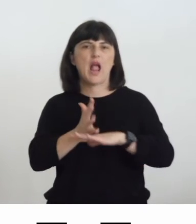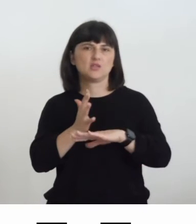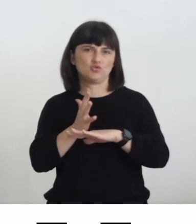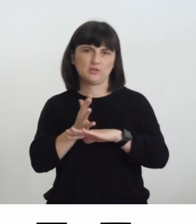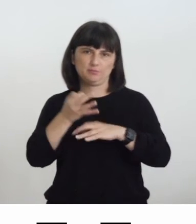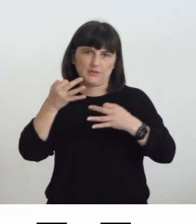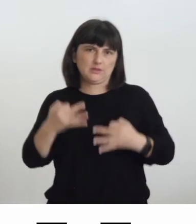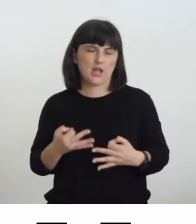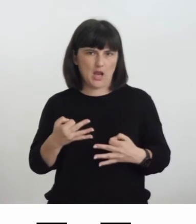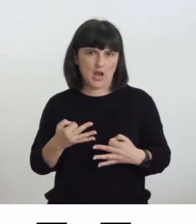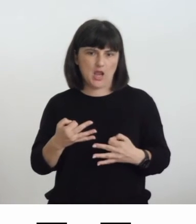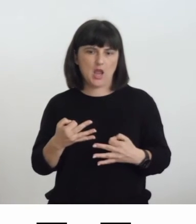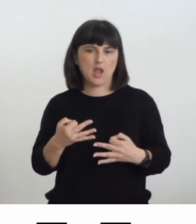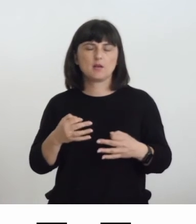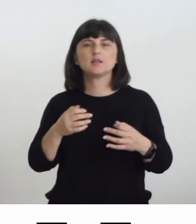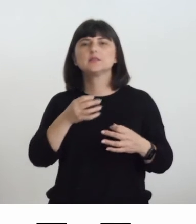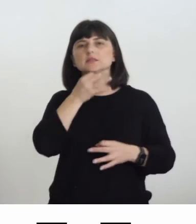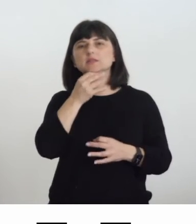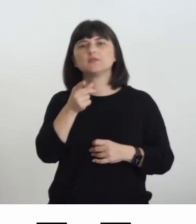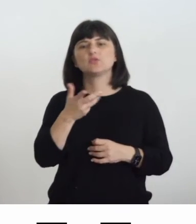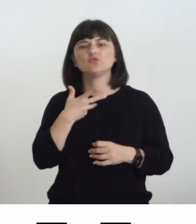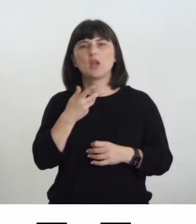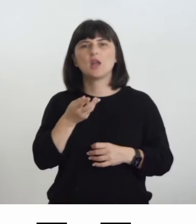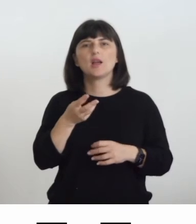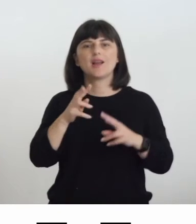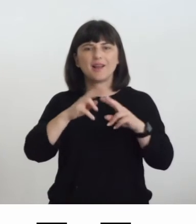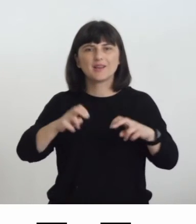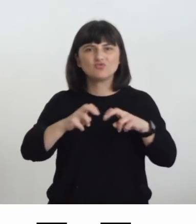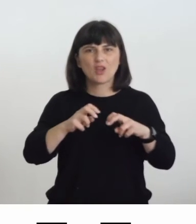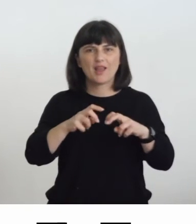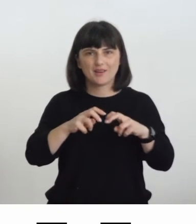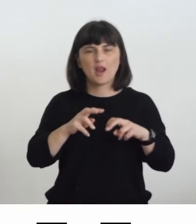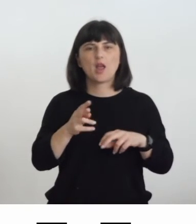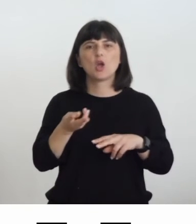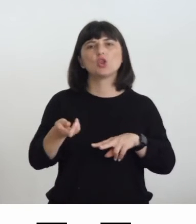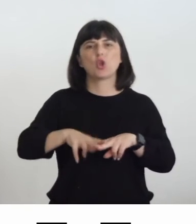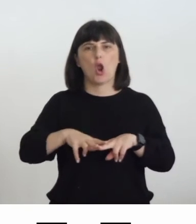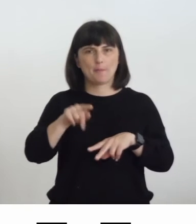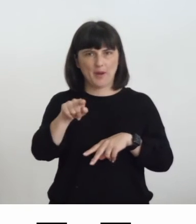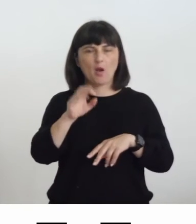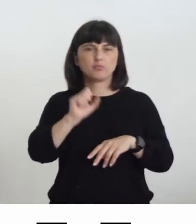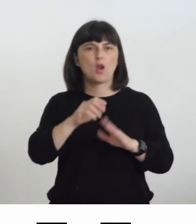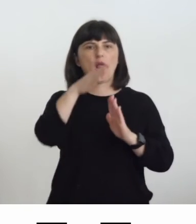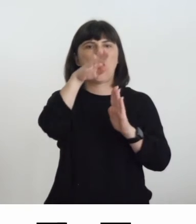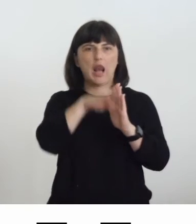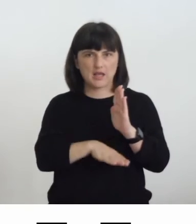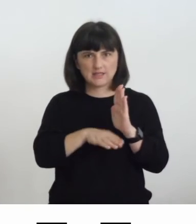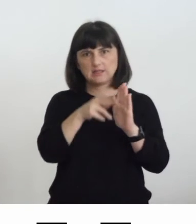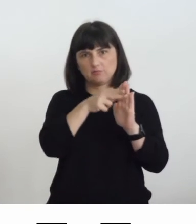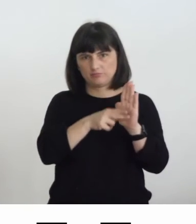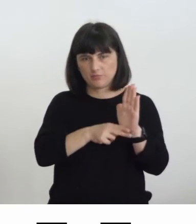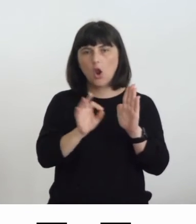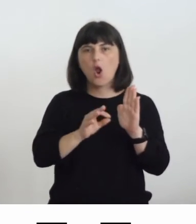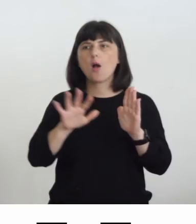ha una doppia modalità di ricerca delle opere sia per lista che su mappa e allo stesso